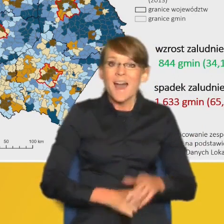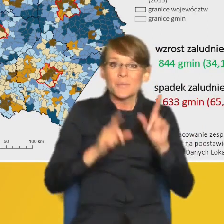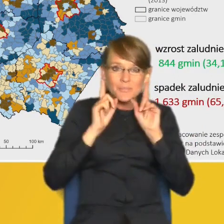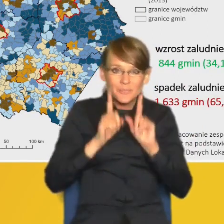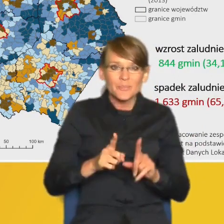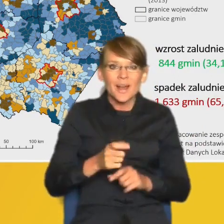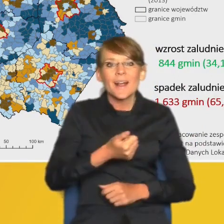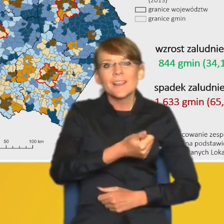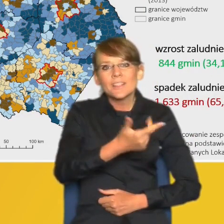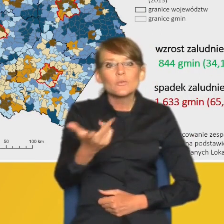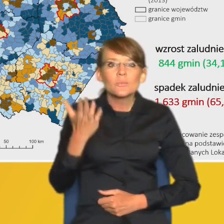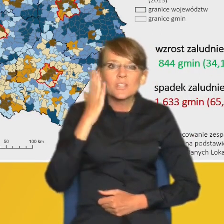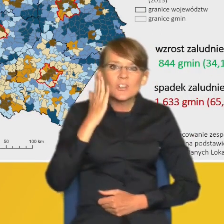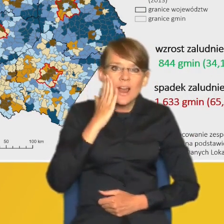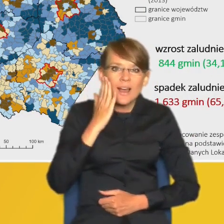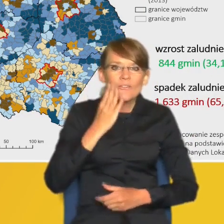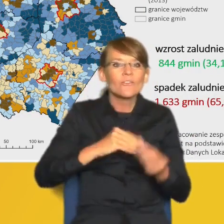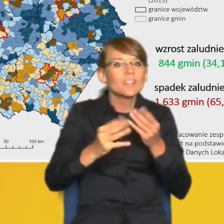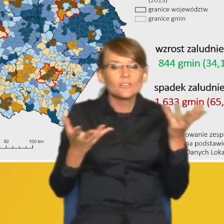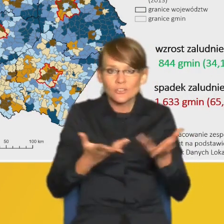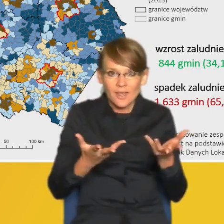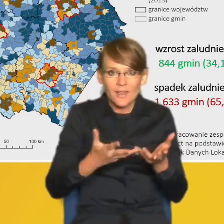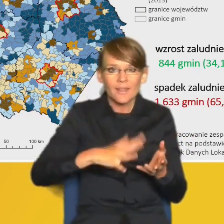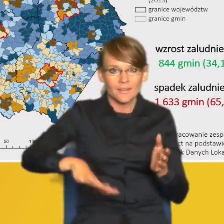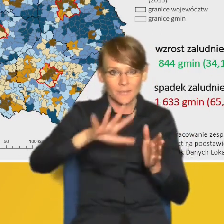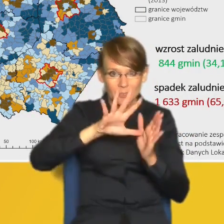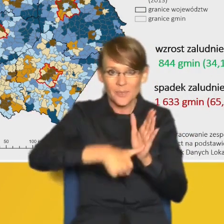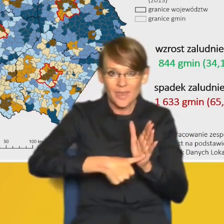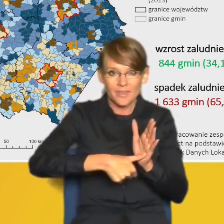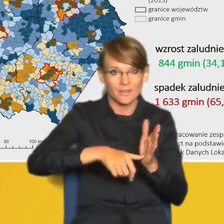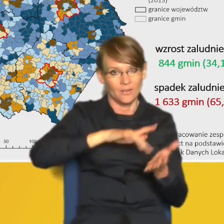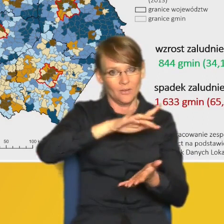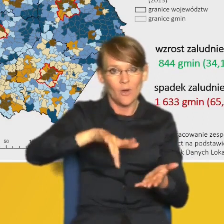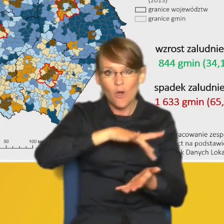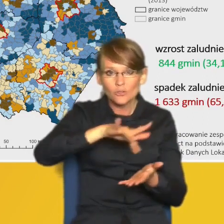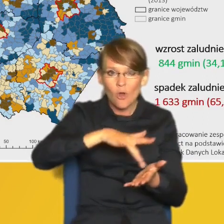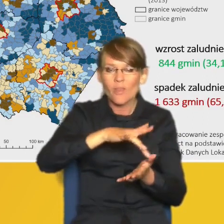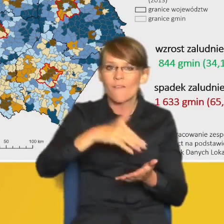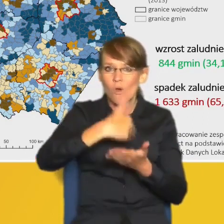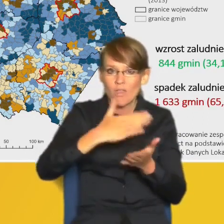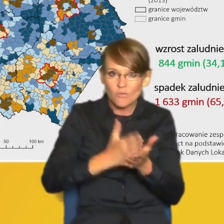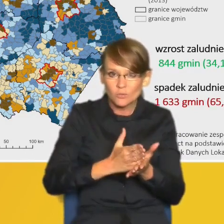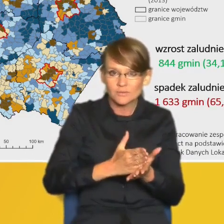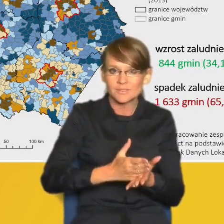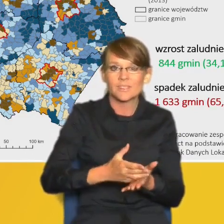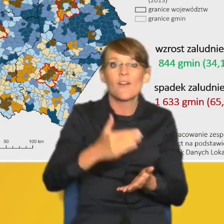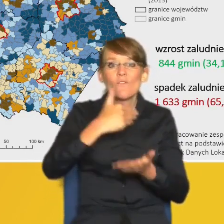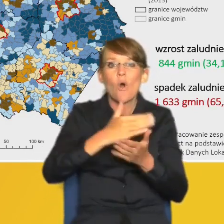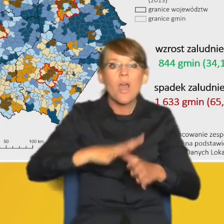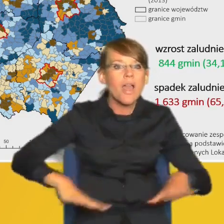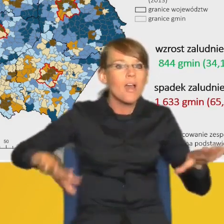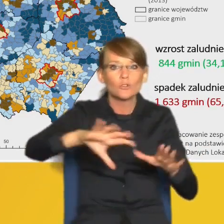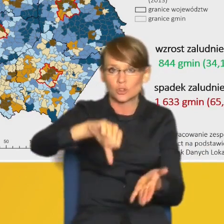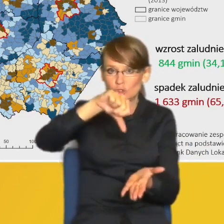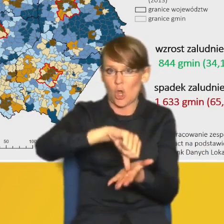mieszkańców rośnie przede wszystkim w miejskich obszarach funkcjonalnych, ośrodków wojewódzkich, stolic województw,